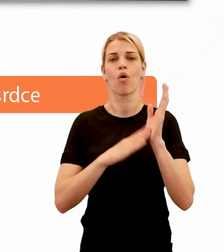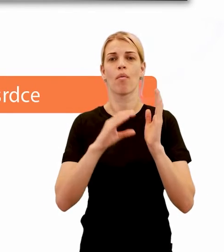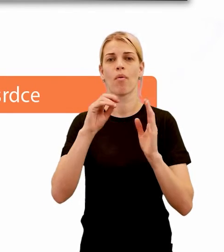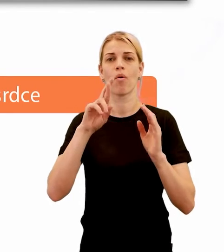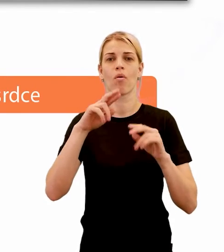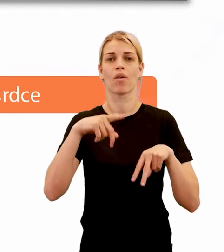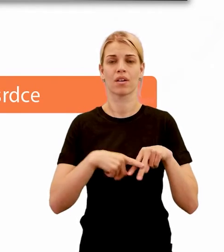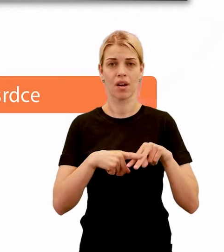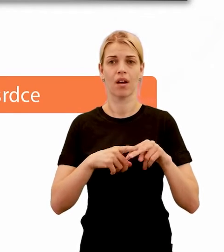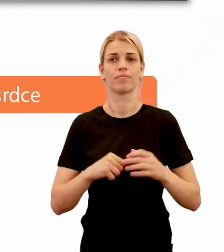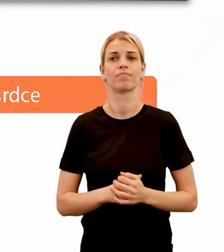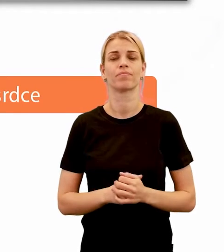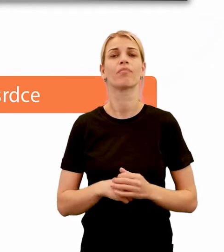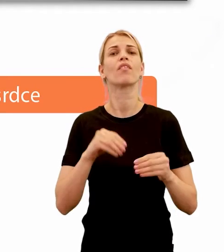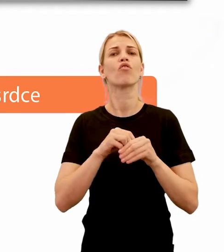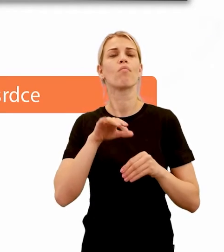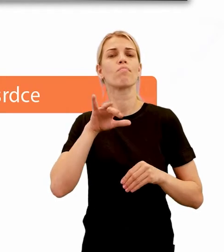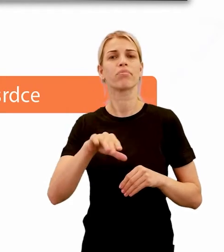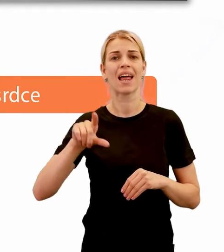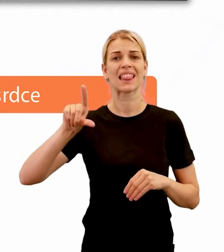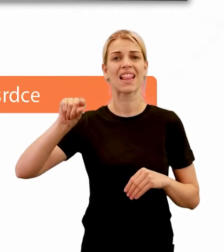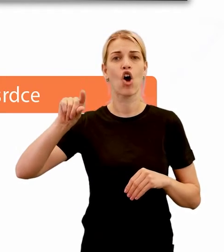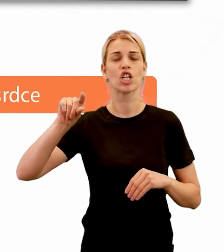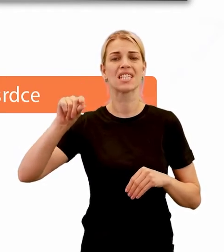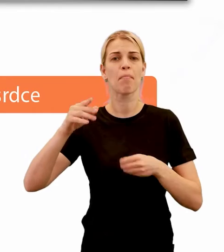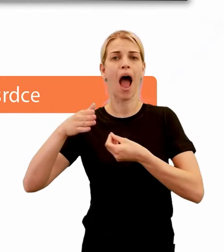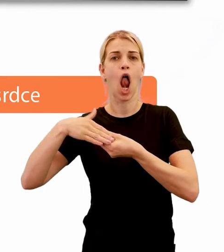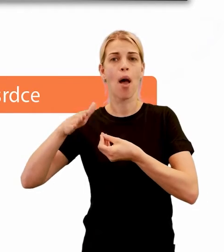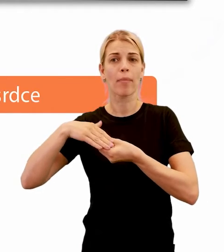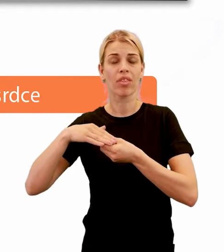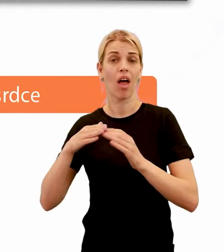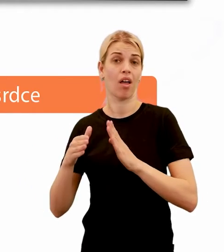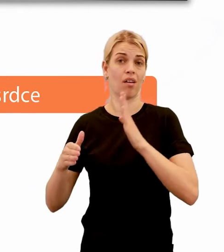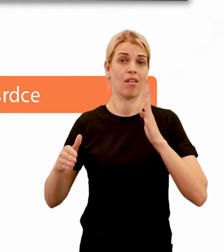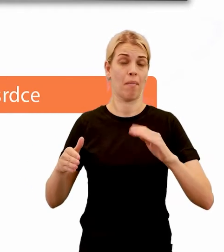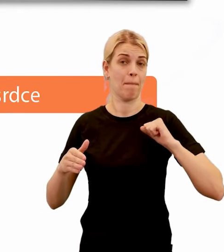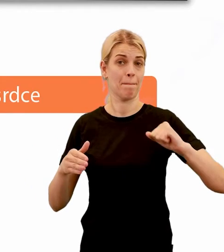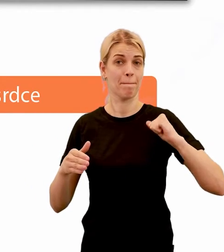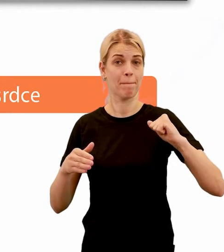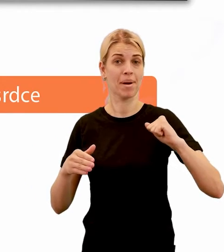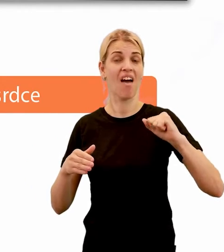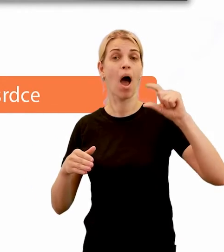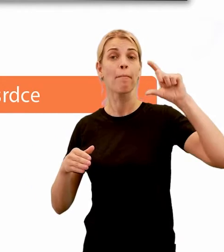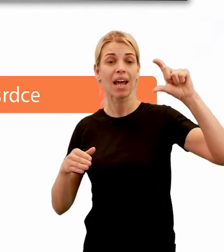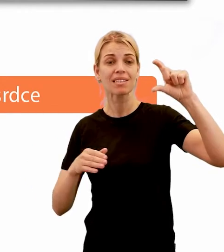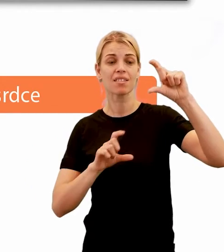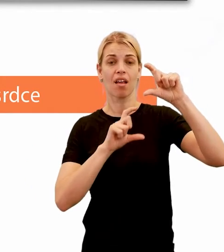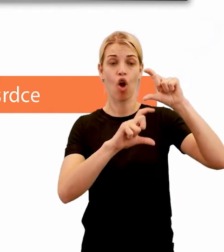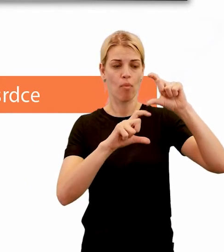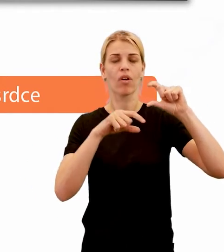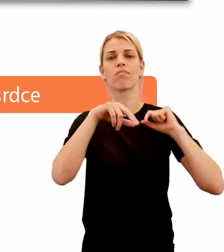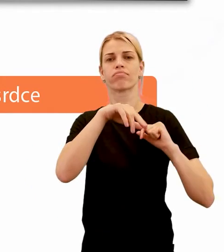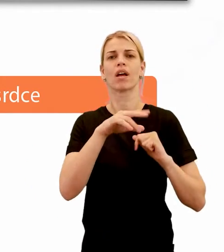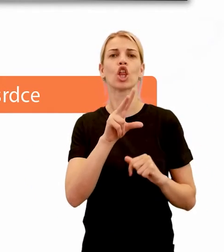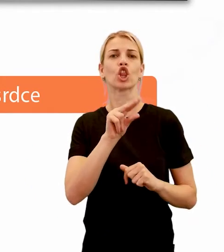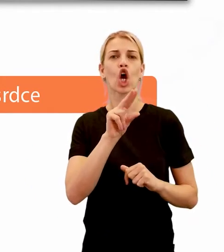nachádza dvojcípa chlopňa a medzi pravou predsienou a pravou komorou sa nachádza trojcípa chlopňa. Tieto